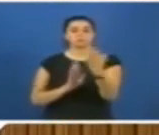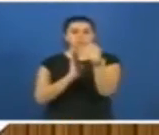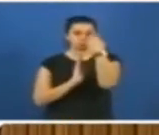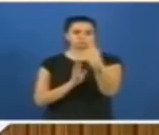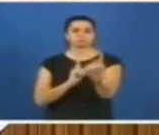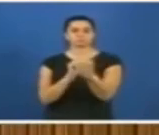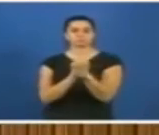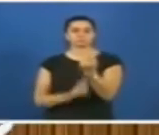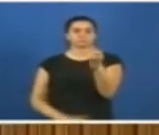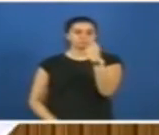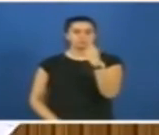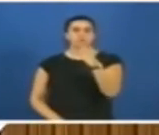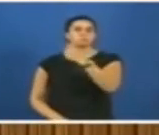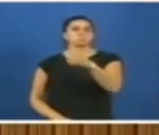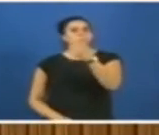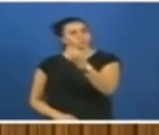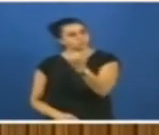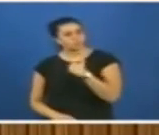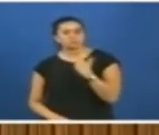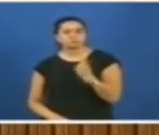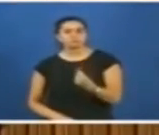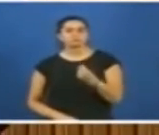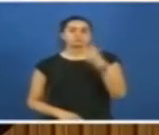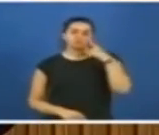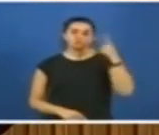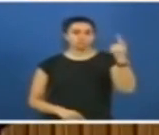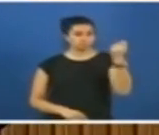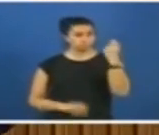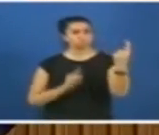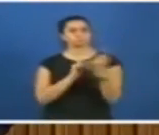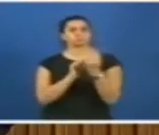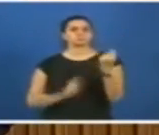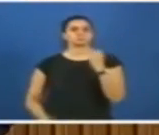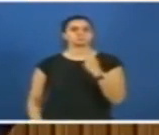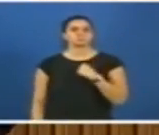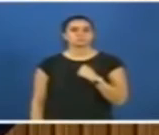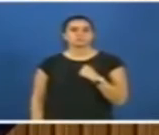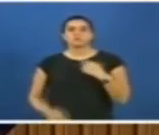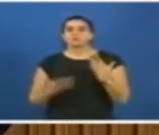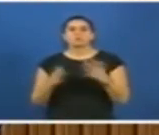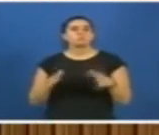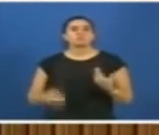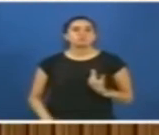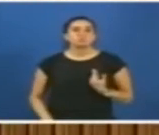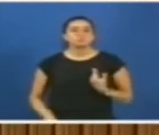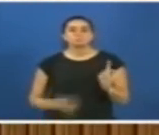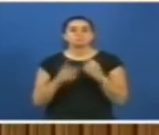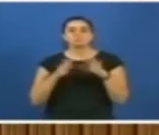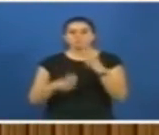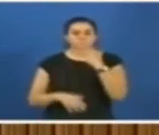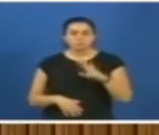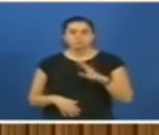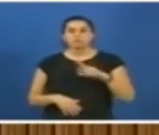karşı söylesin. Başbakansa başbakan söylesin. Cumhurbaşkanı ise cumhurbaşkanı söylesin. Neyi bozduk biz? Ben